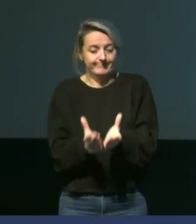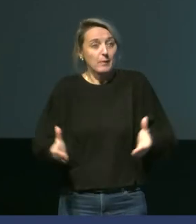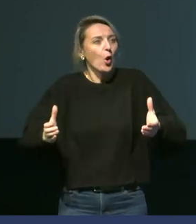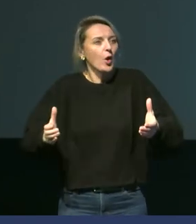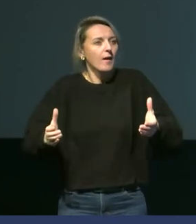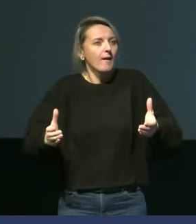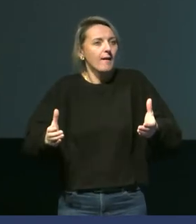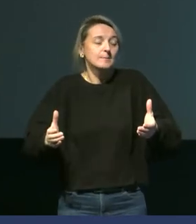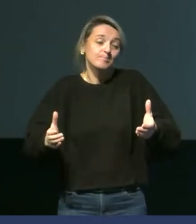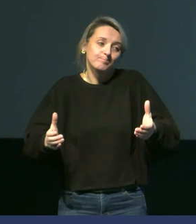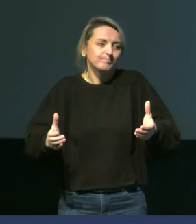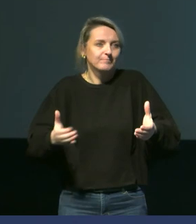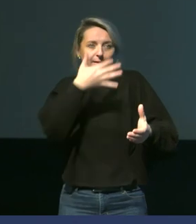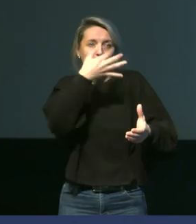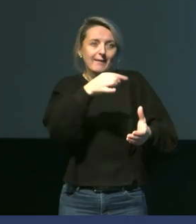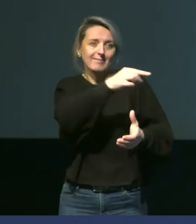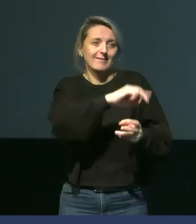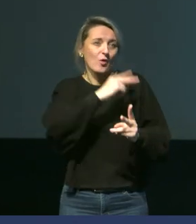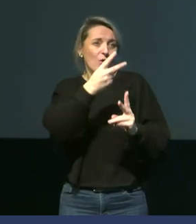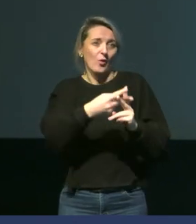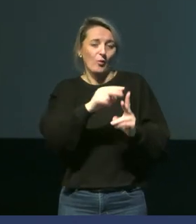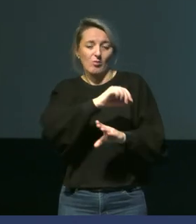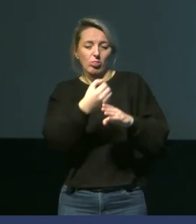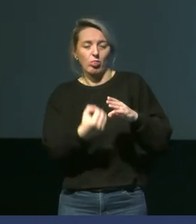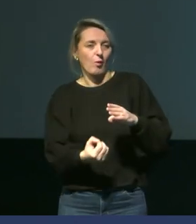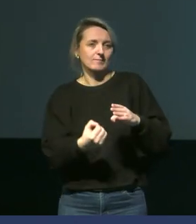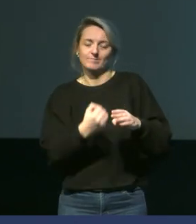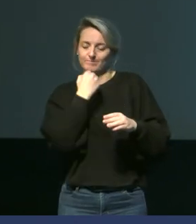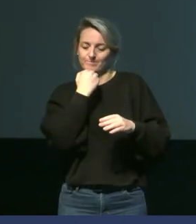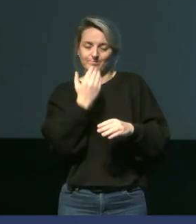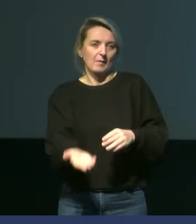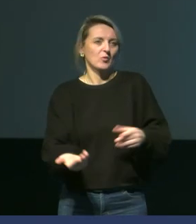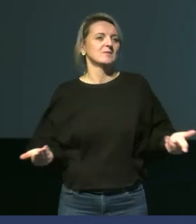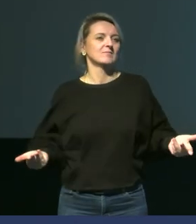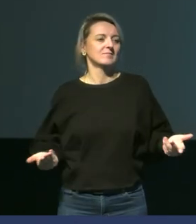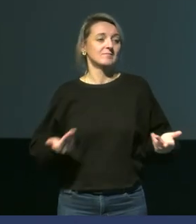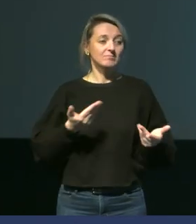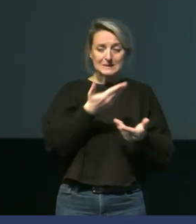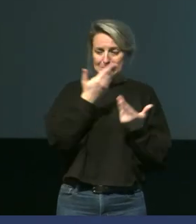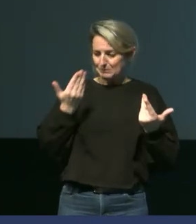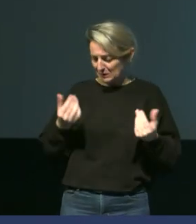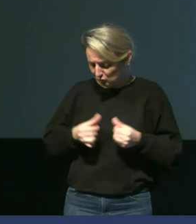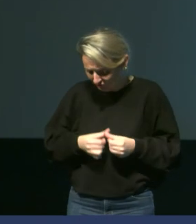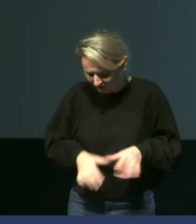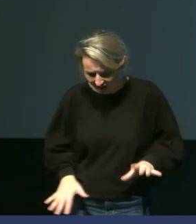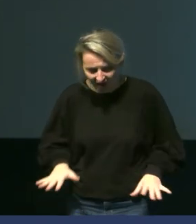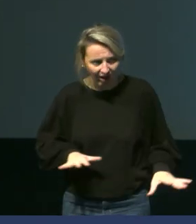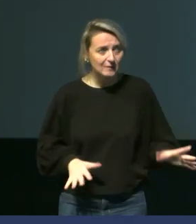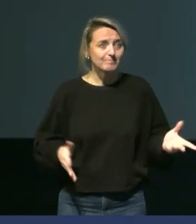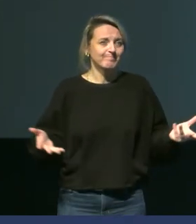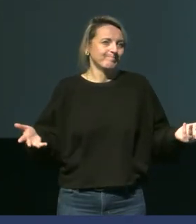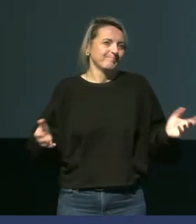Et ici, on est sur un échec de reproduction. Ici, les oeufs sont noyés. y en a un encore qui est encore entre ses pattes. Lui, il ne sait pas trop quoi faire. Il ne plus trop comment faire.